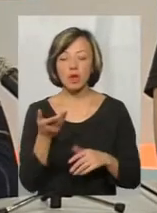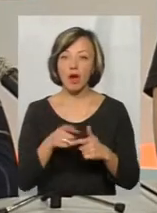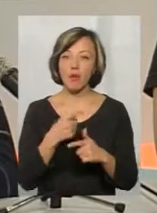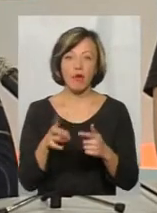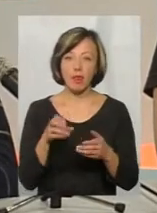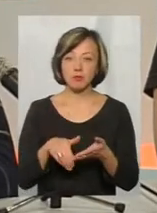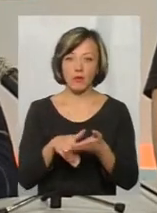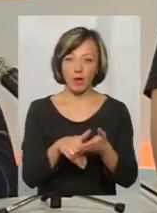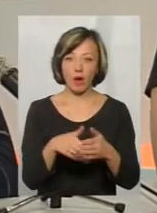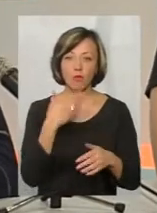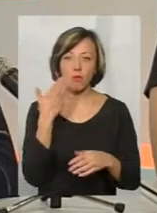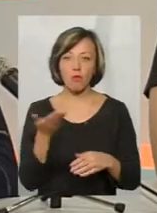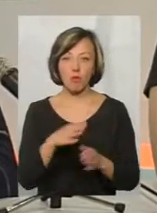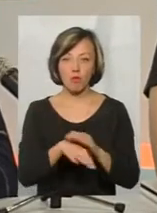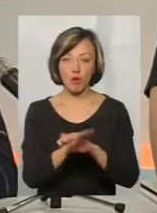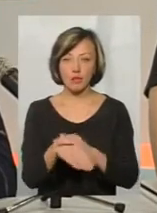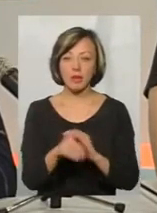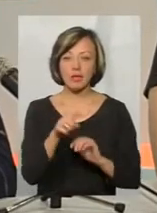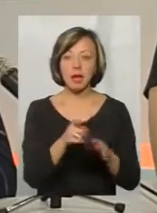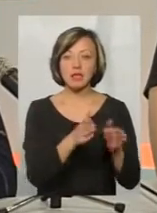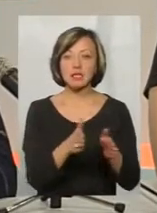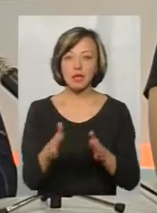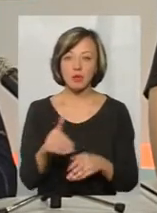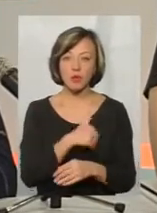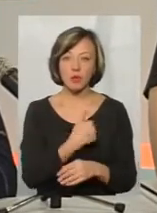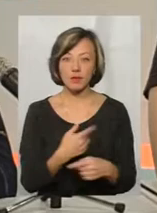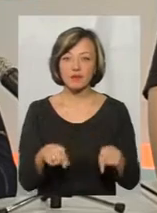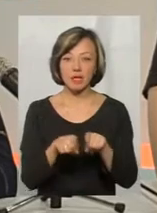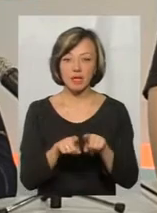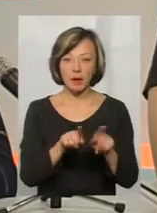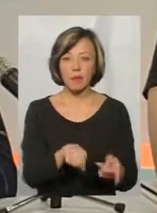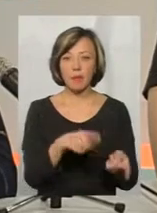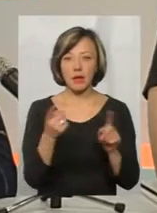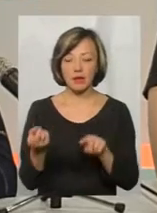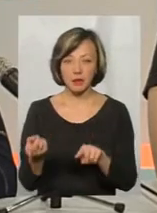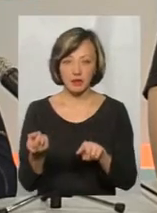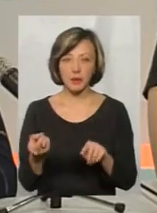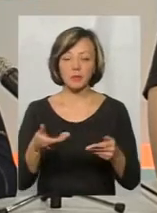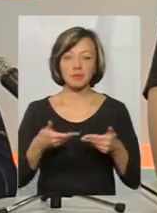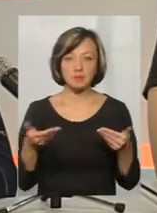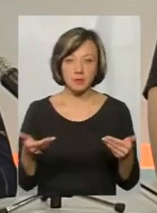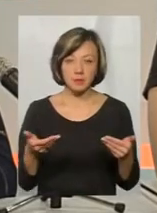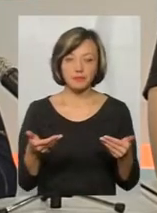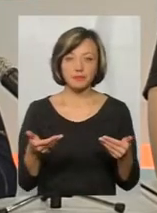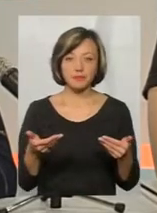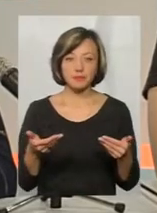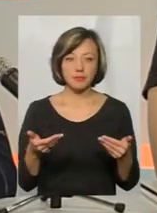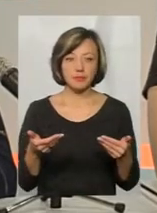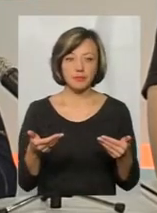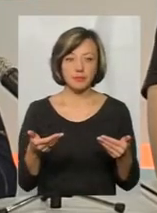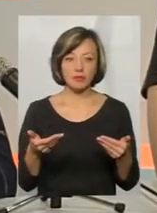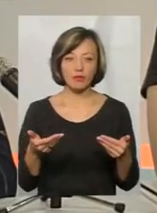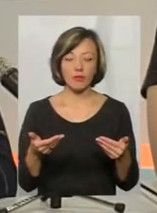популізму. Очевидно, що навіть та система, до якої я б хотів все-таки перейти, яку ми, ну не те, що ми.